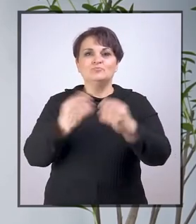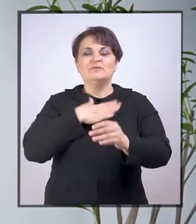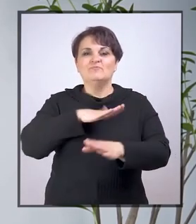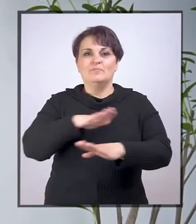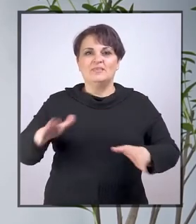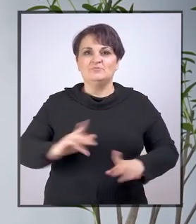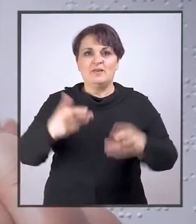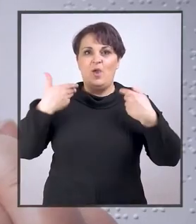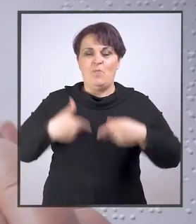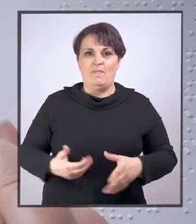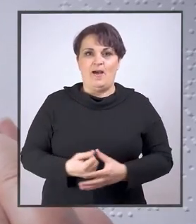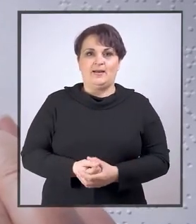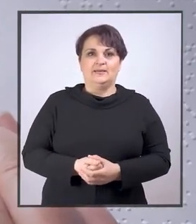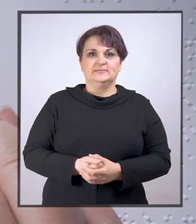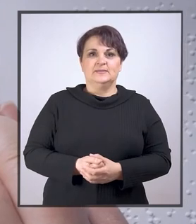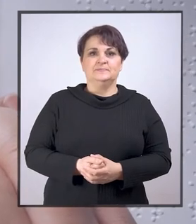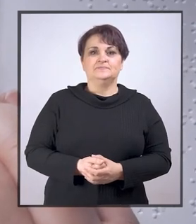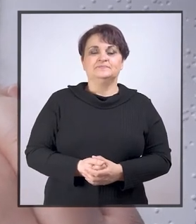prati nastavu.